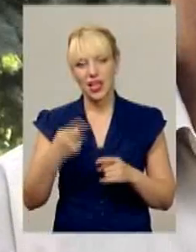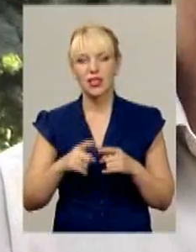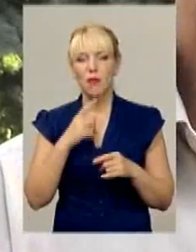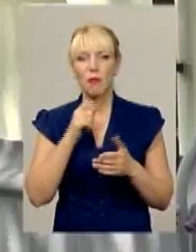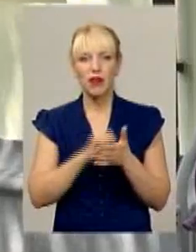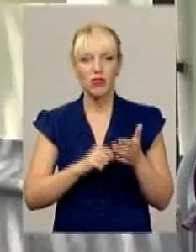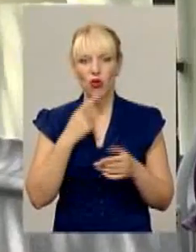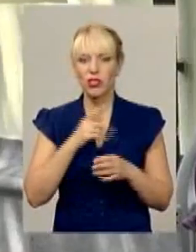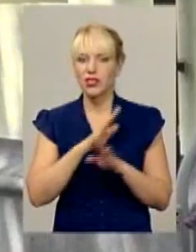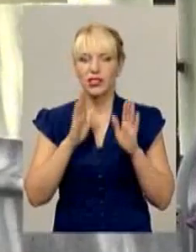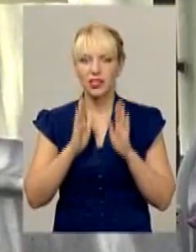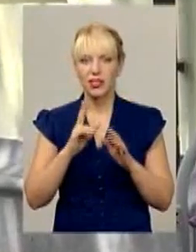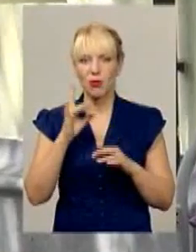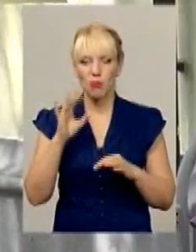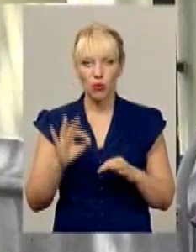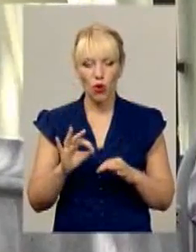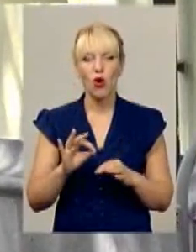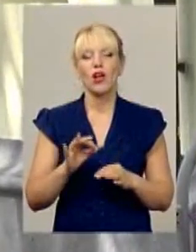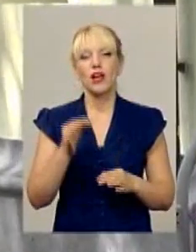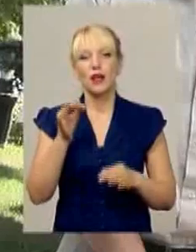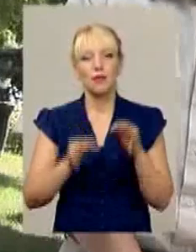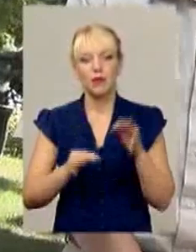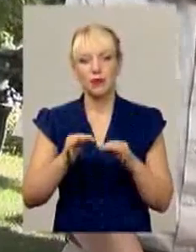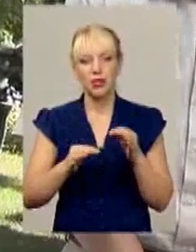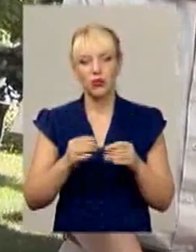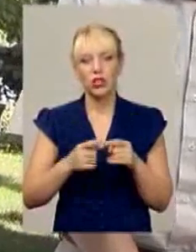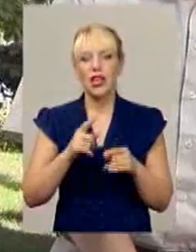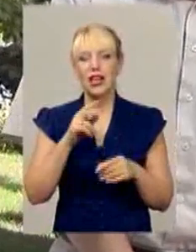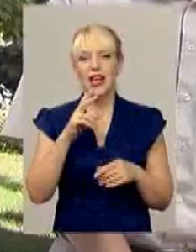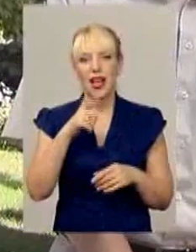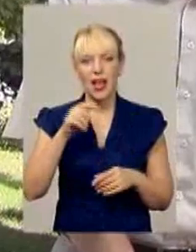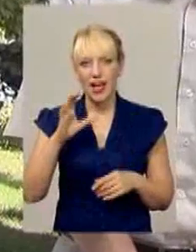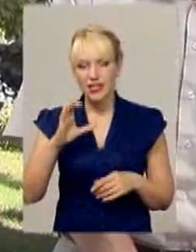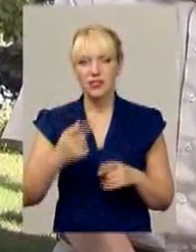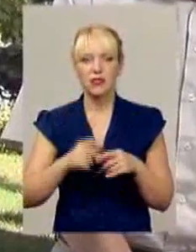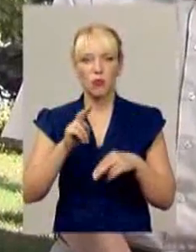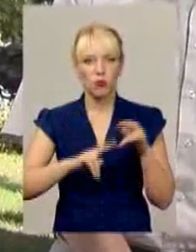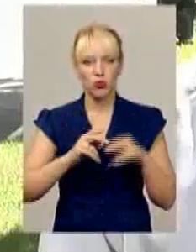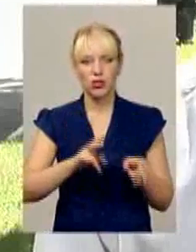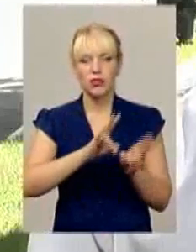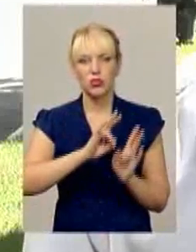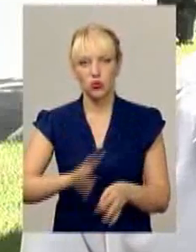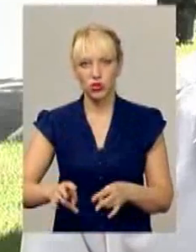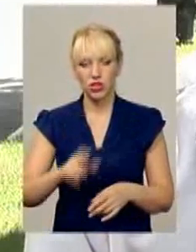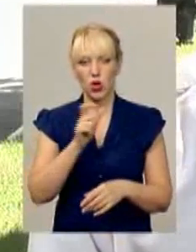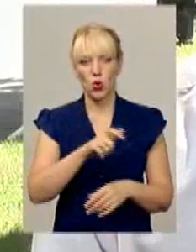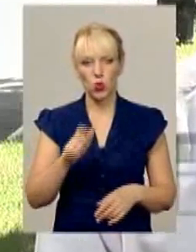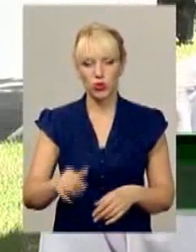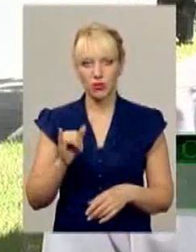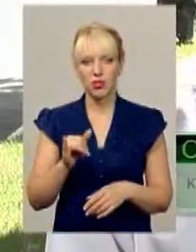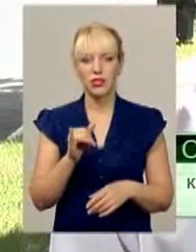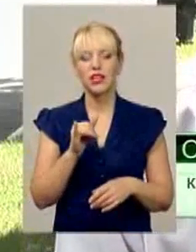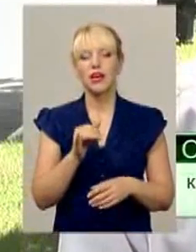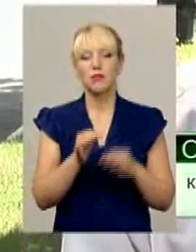екологію. Олександр Босенко вважає, зведення Дністровської ГЕС нашкодило і природі, і людям. До затоплення там